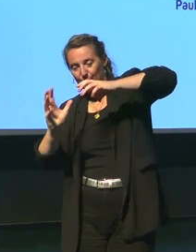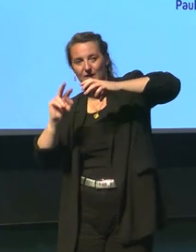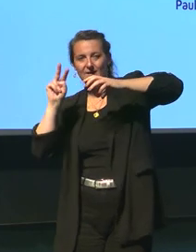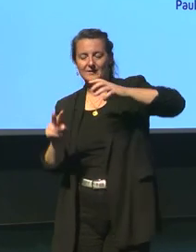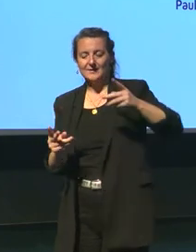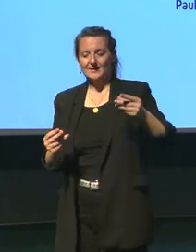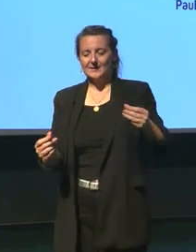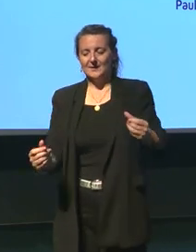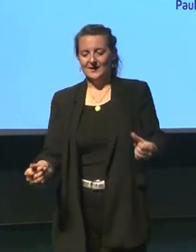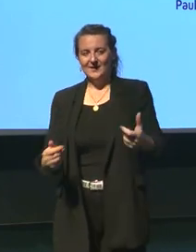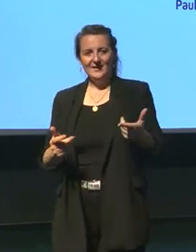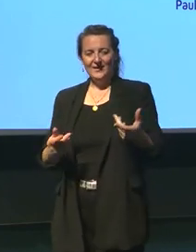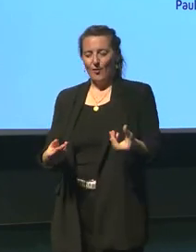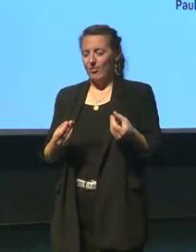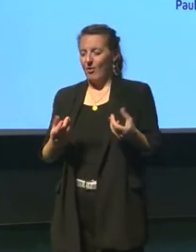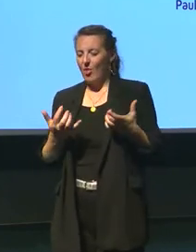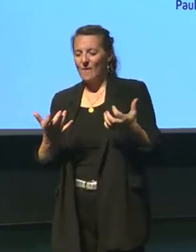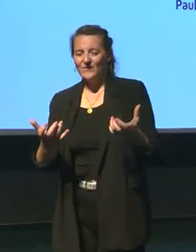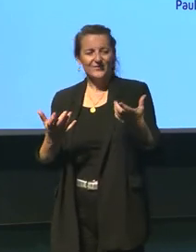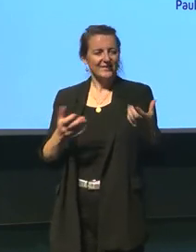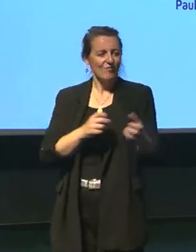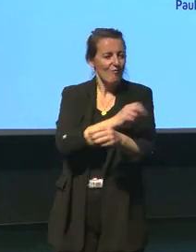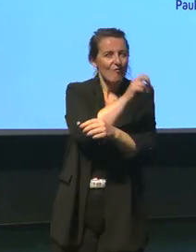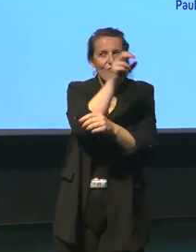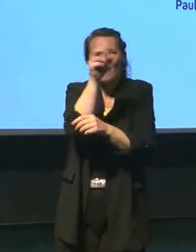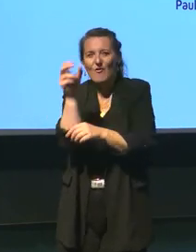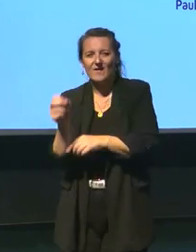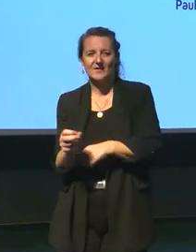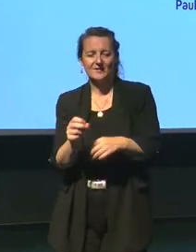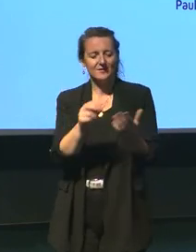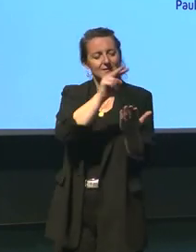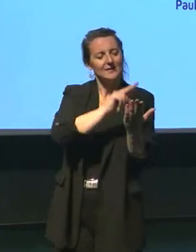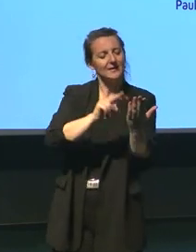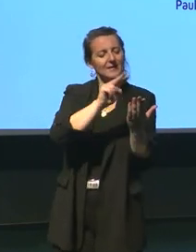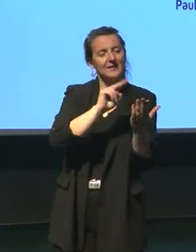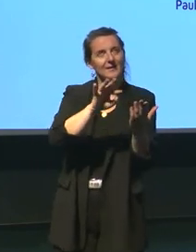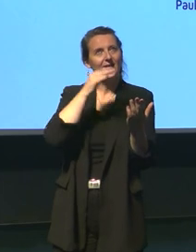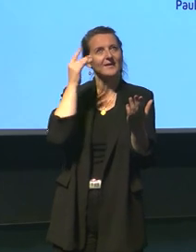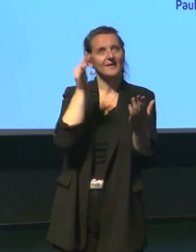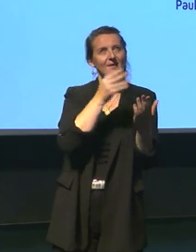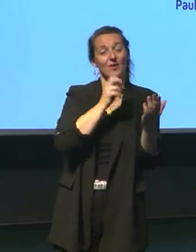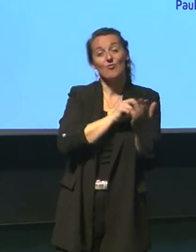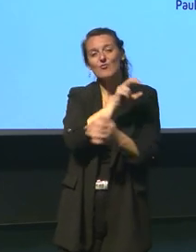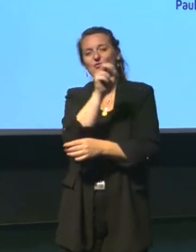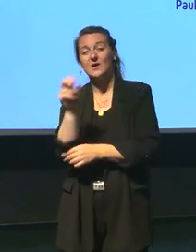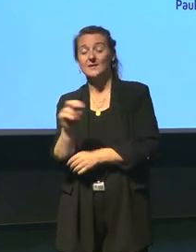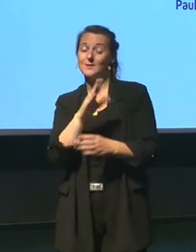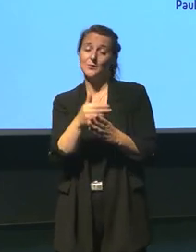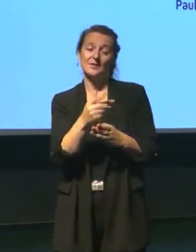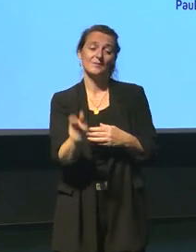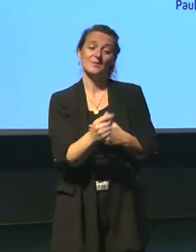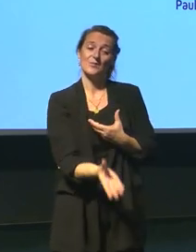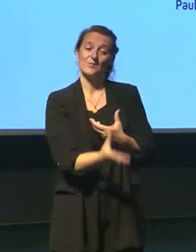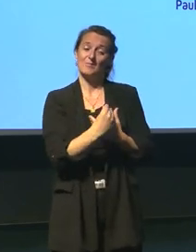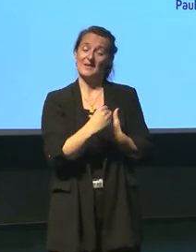attrapé un peu cette ce virus des voyages à travers ces lectures voilà donc pour quelque chose en voie d